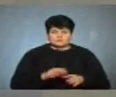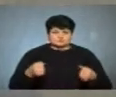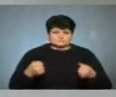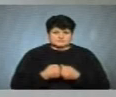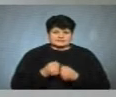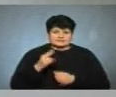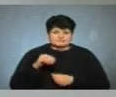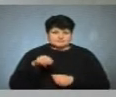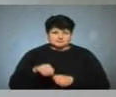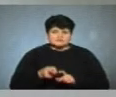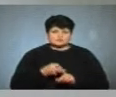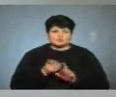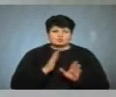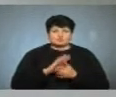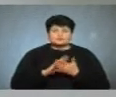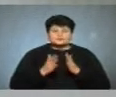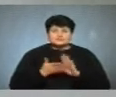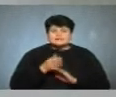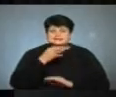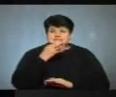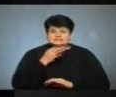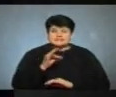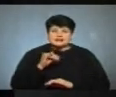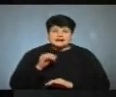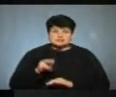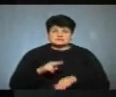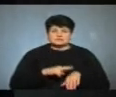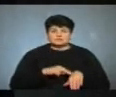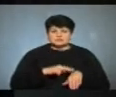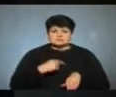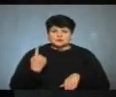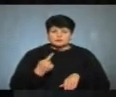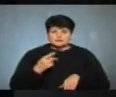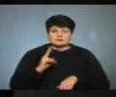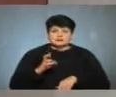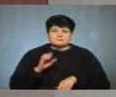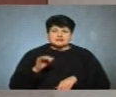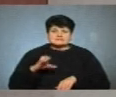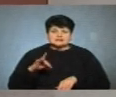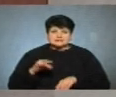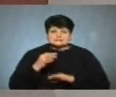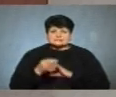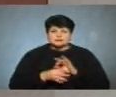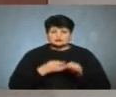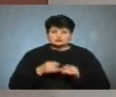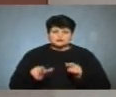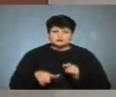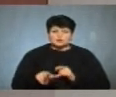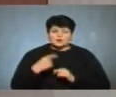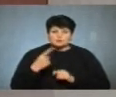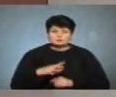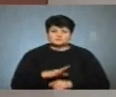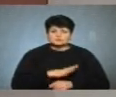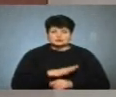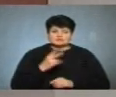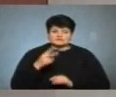прогод через погодні умови. Як повідомила речниця патрульної поліції області Катерина Басилига, за добу на дорогах області сталося